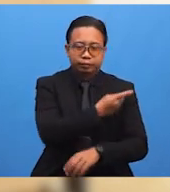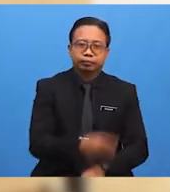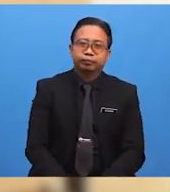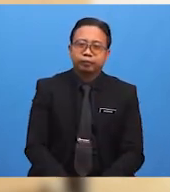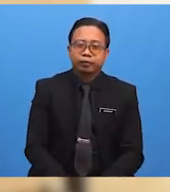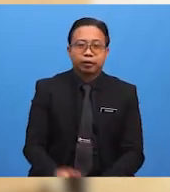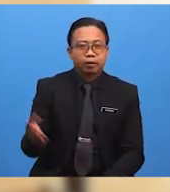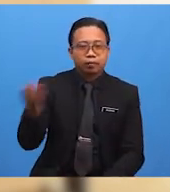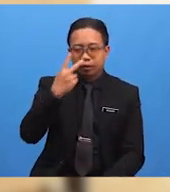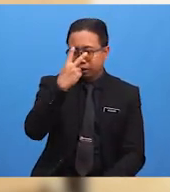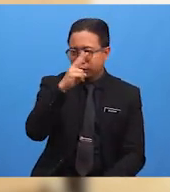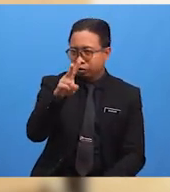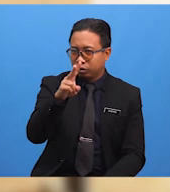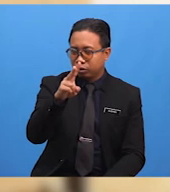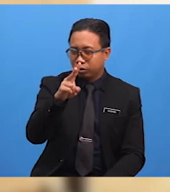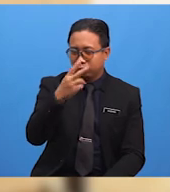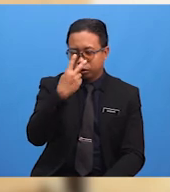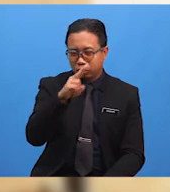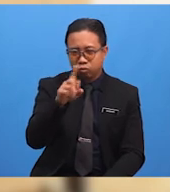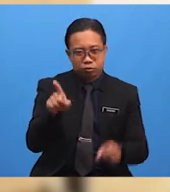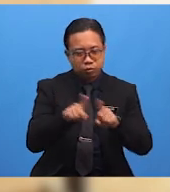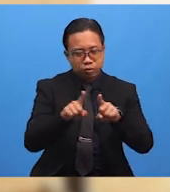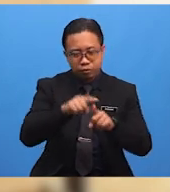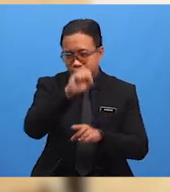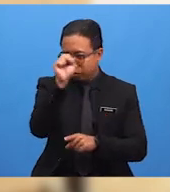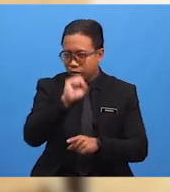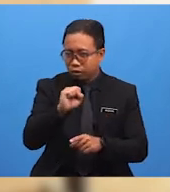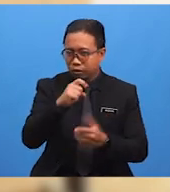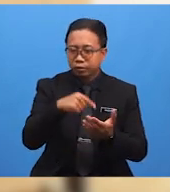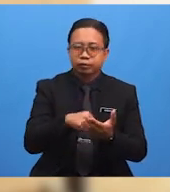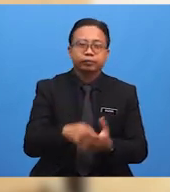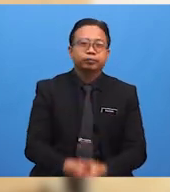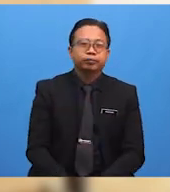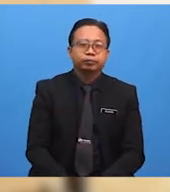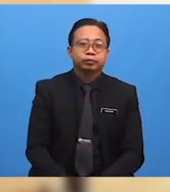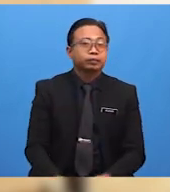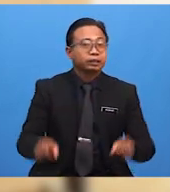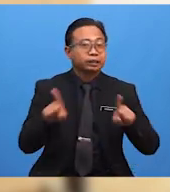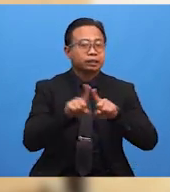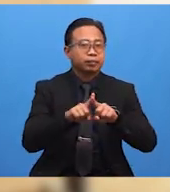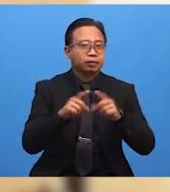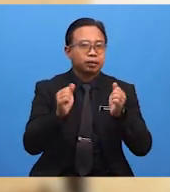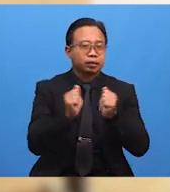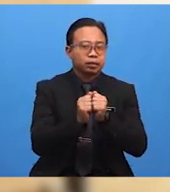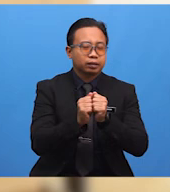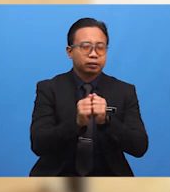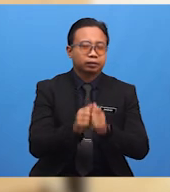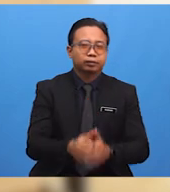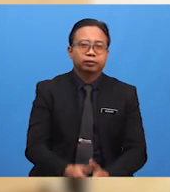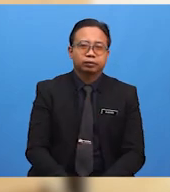Mari kita rungkaikan persoalan-persoalan ini bersama-sama Serta